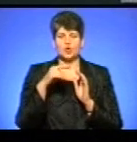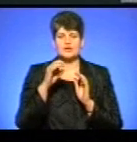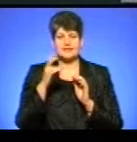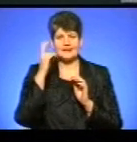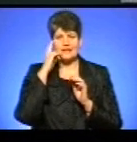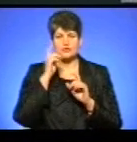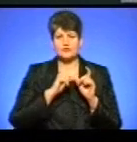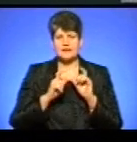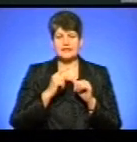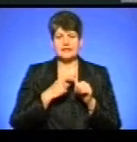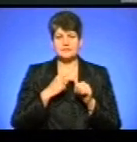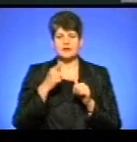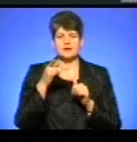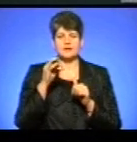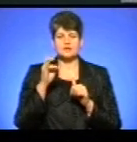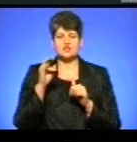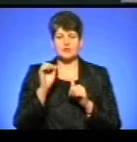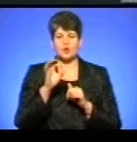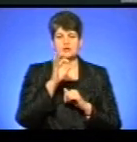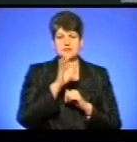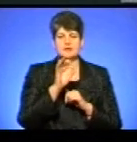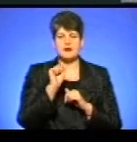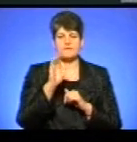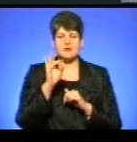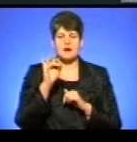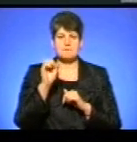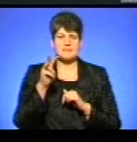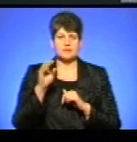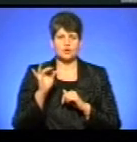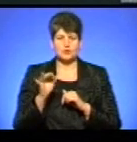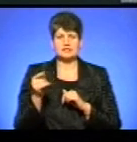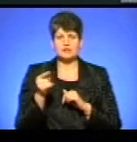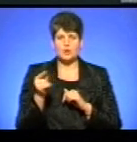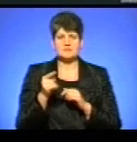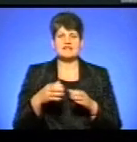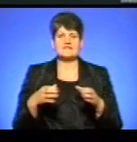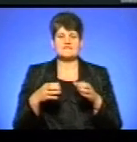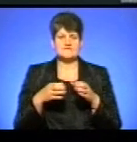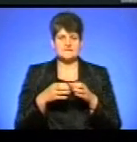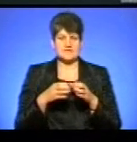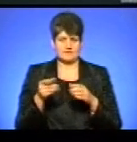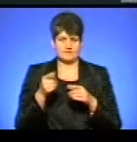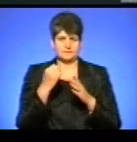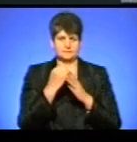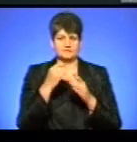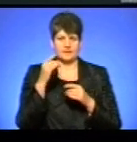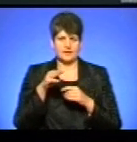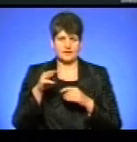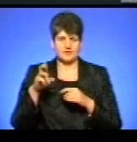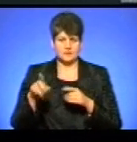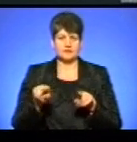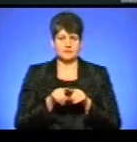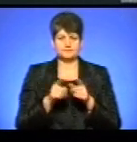університету імені Бориса Грінченка Олександр Авраменко. Тернопільська філія суспільного мовлення цього року залучила до написання